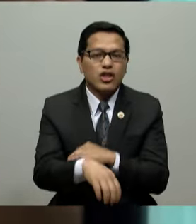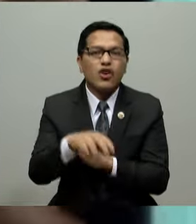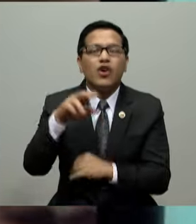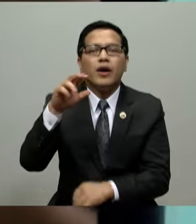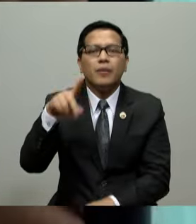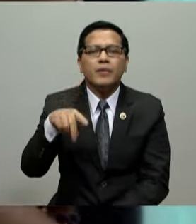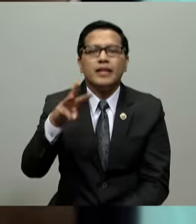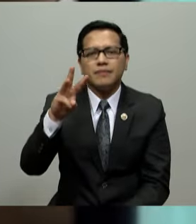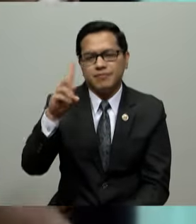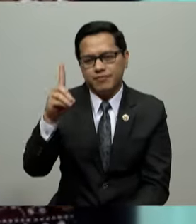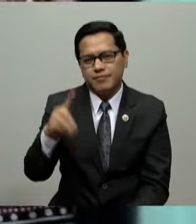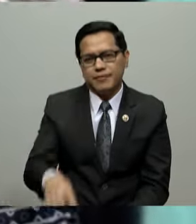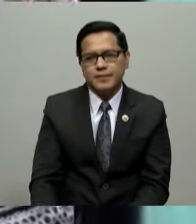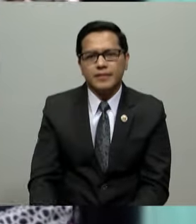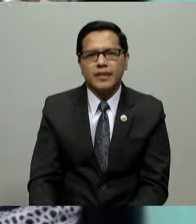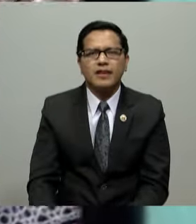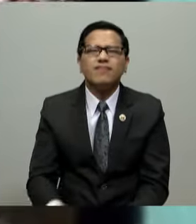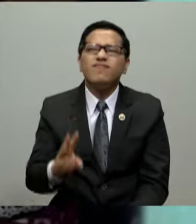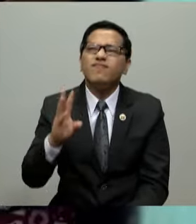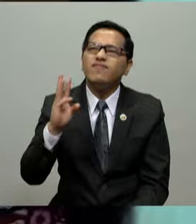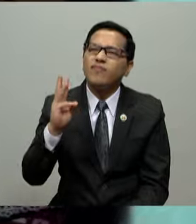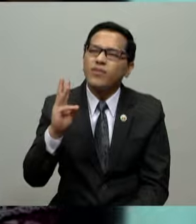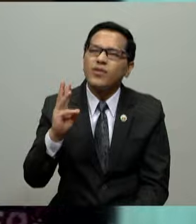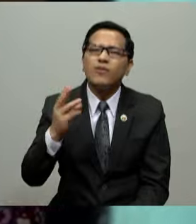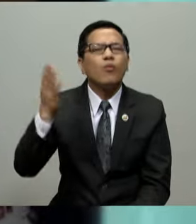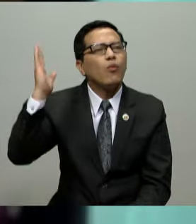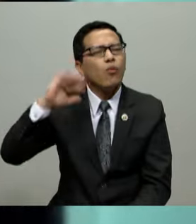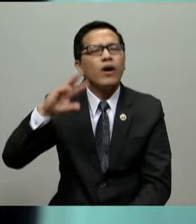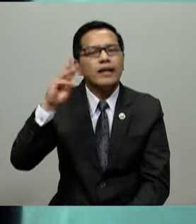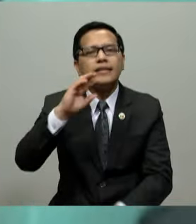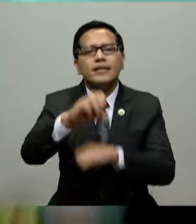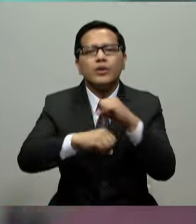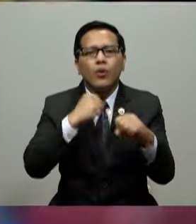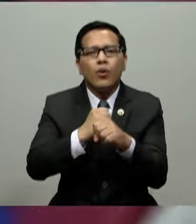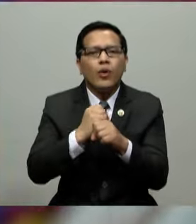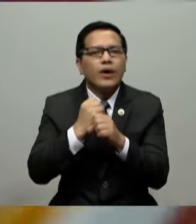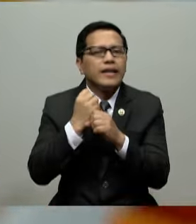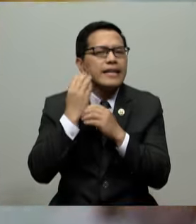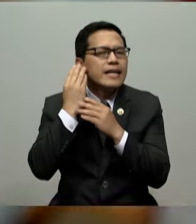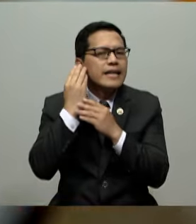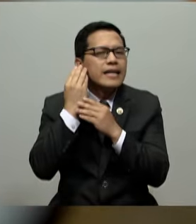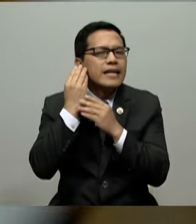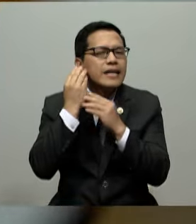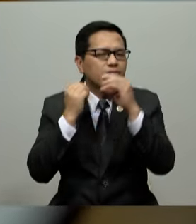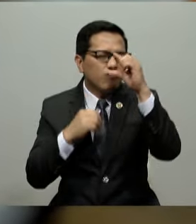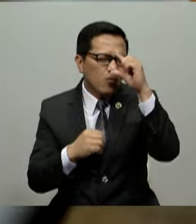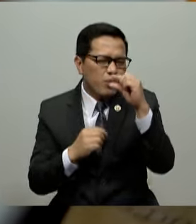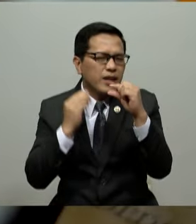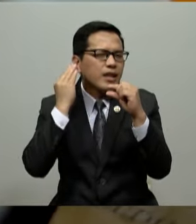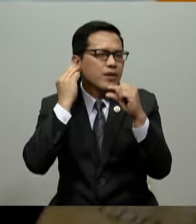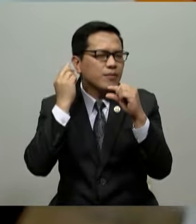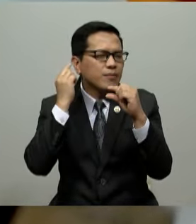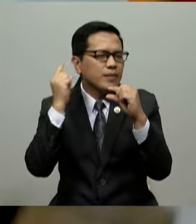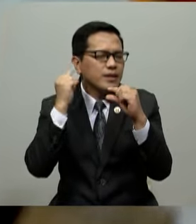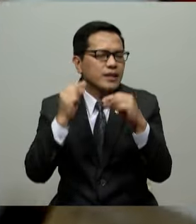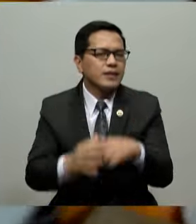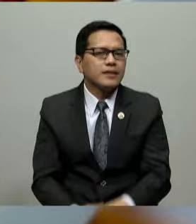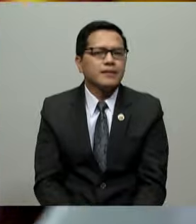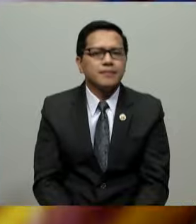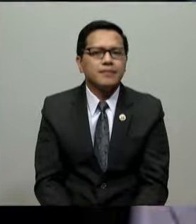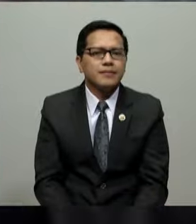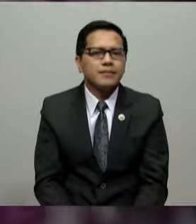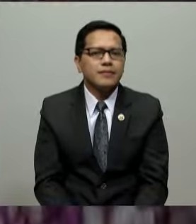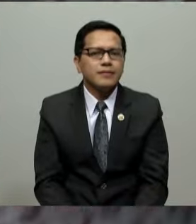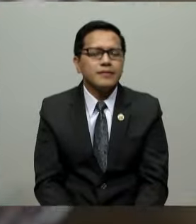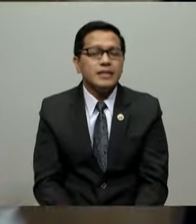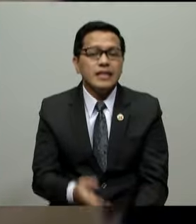Halos anim na taon na mula nang humina ang kanyang pandinig Na malaging positibo ang kanyang pananaw sa buhay, Aniya, ang